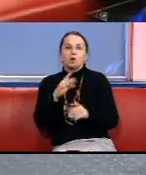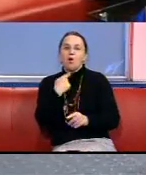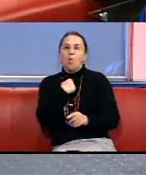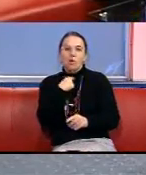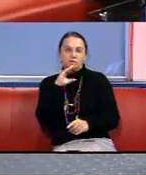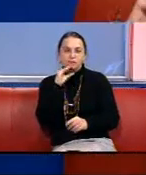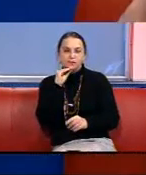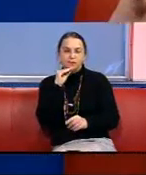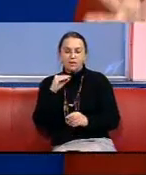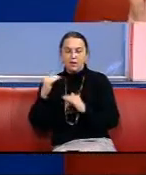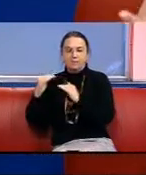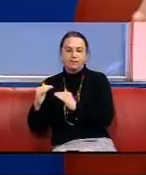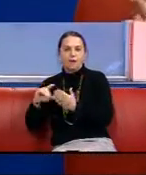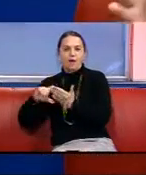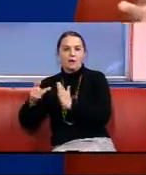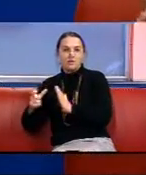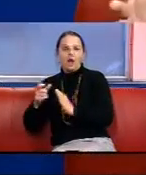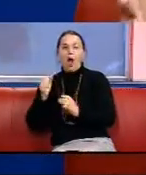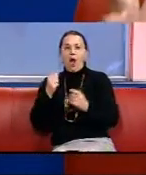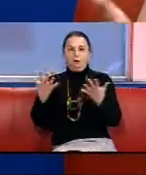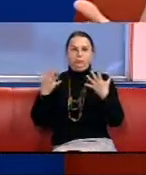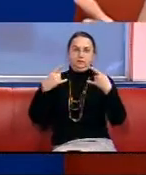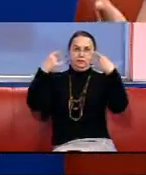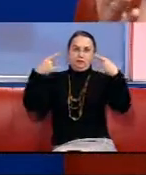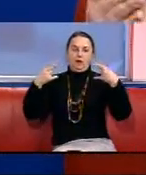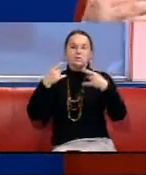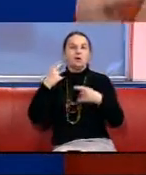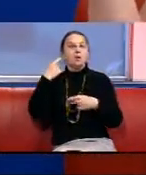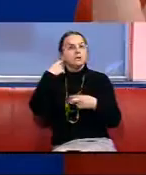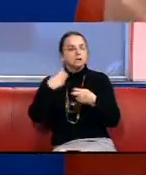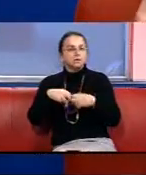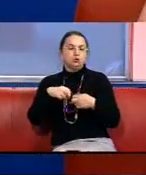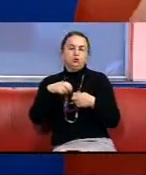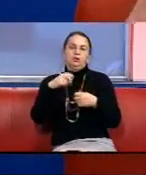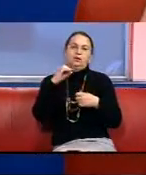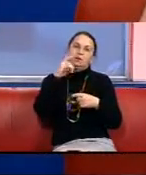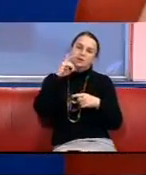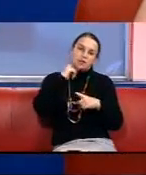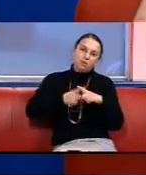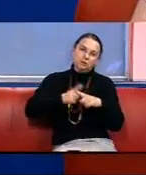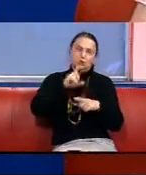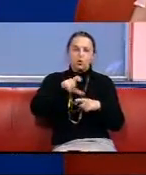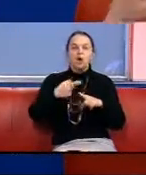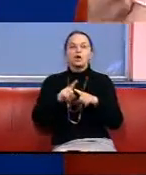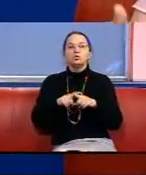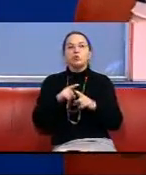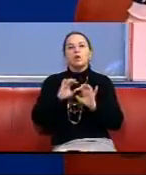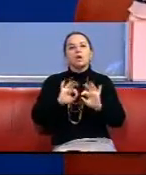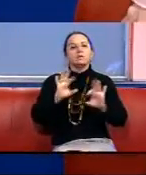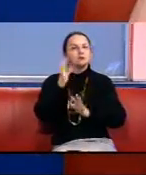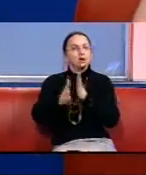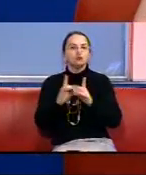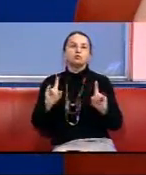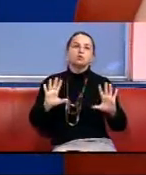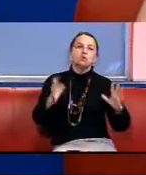У кадрі нечуючі або погано чуючі люди, які розповідають з розумінням питання, розповідають про те, що в них